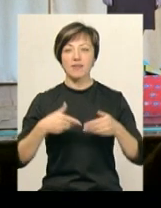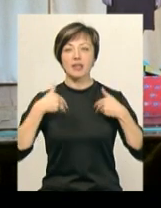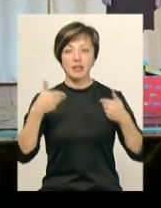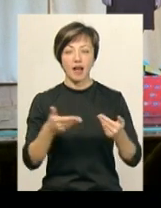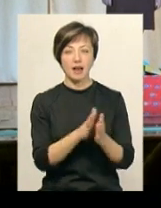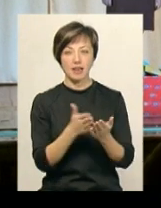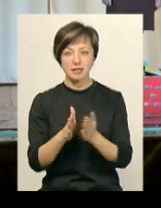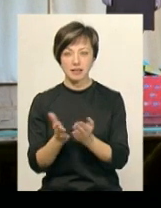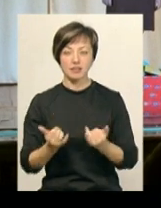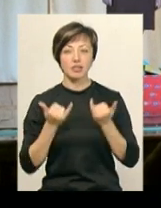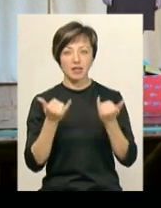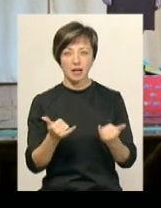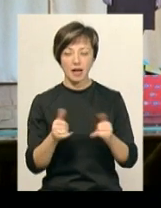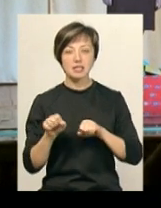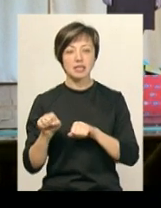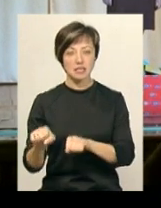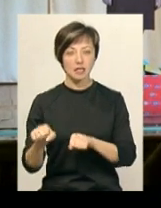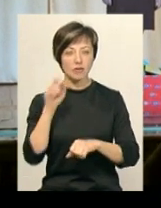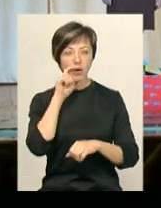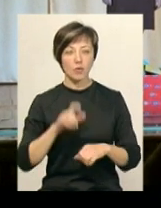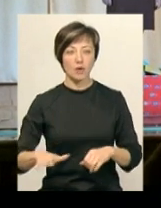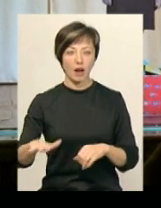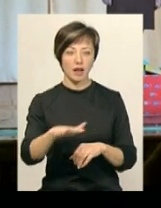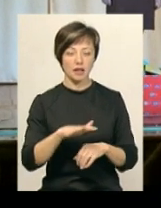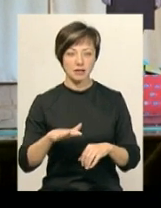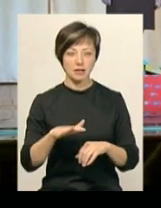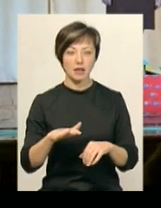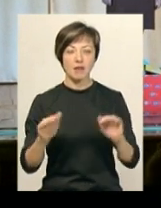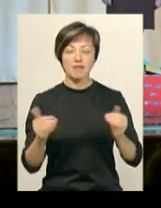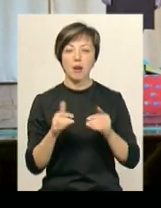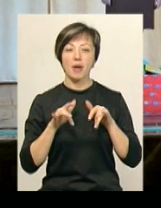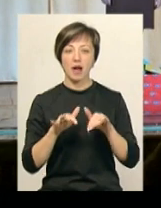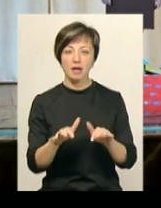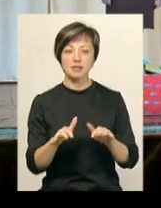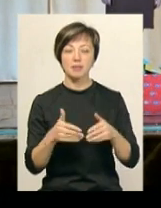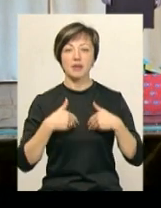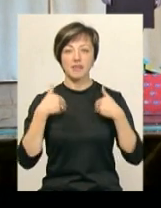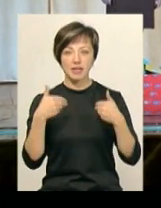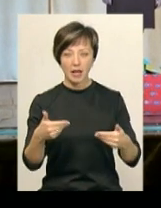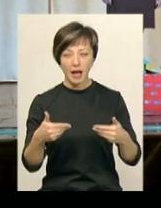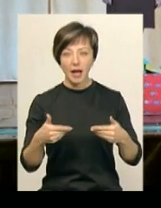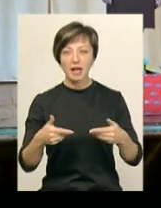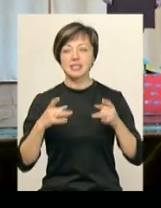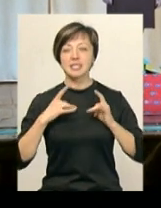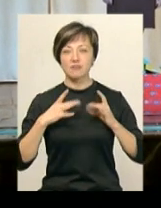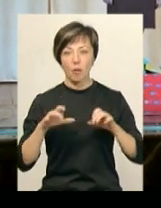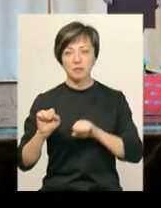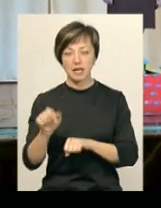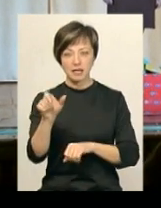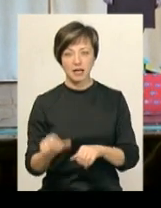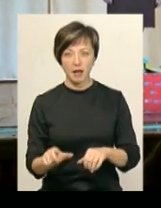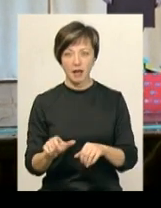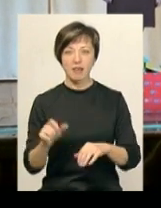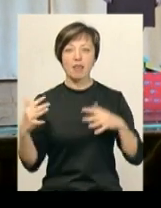листівок для захисників України. В рамках акції «Привітай з різдвом захисника на